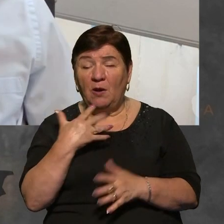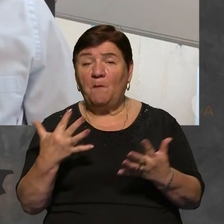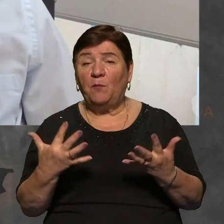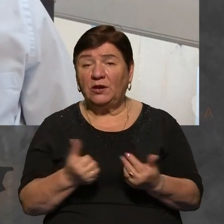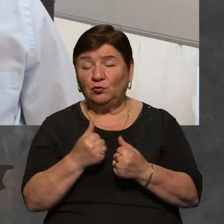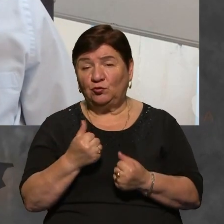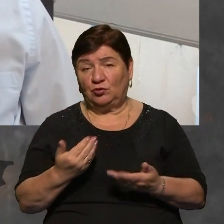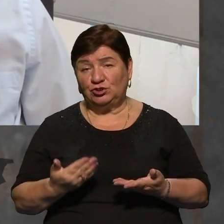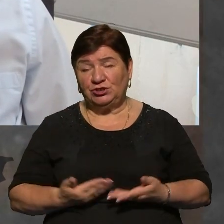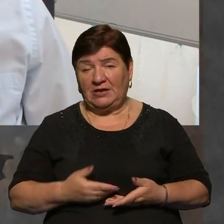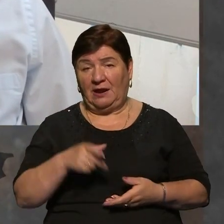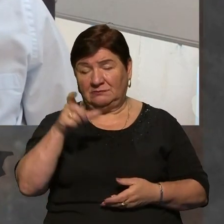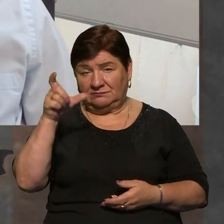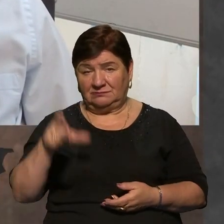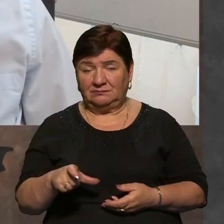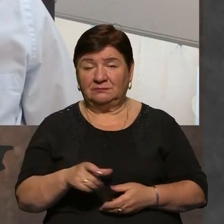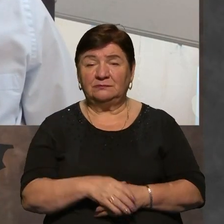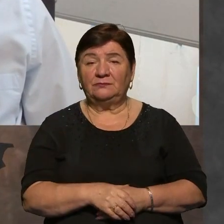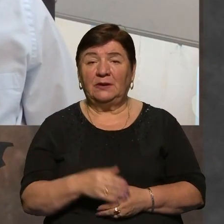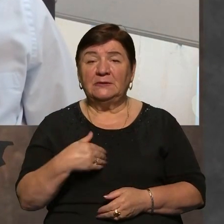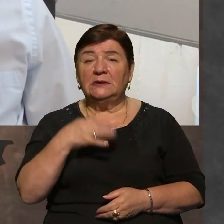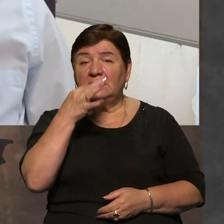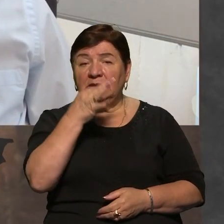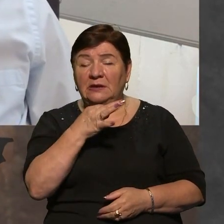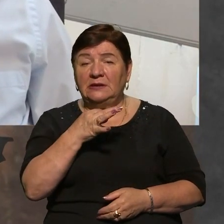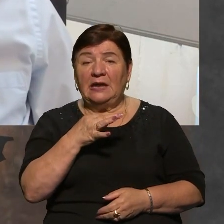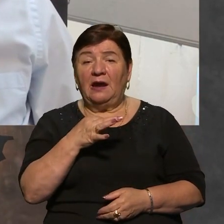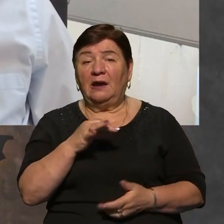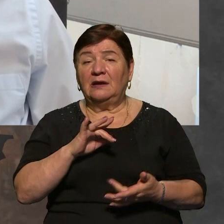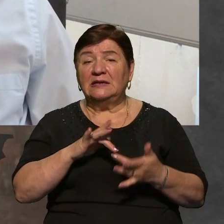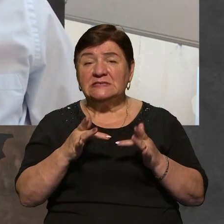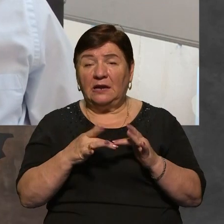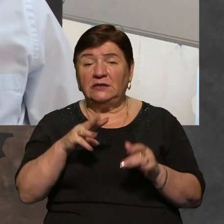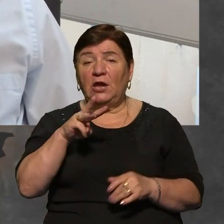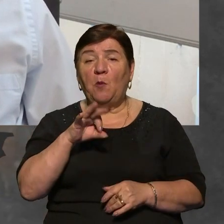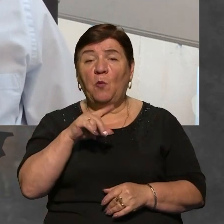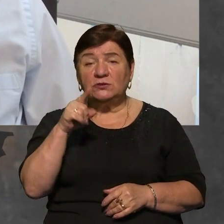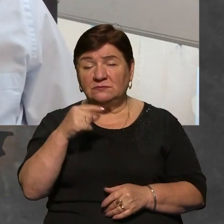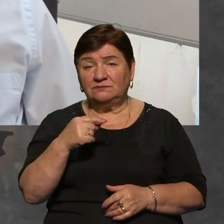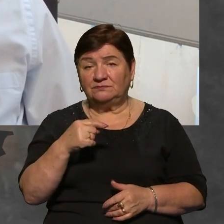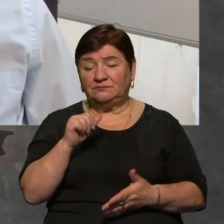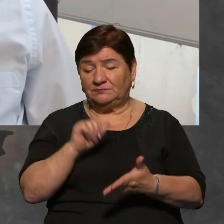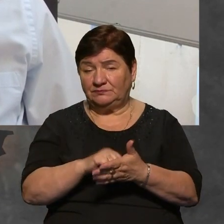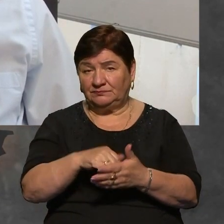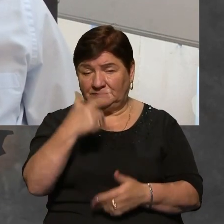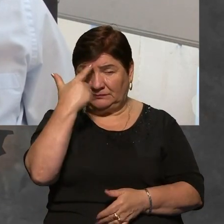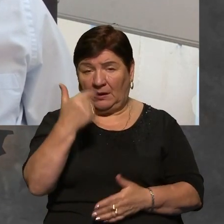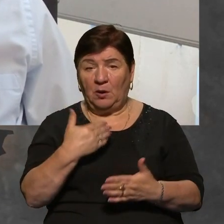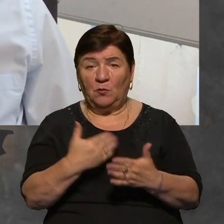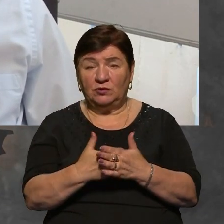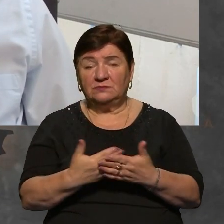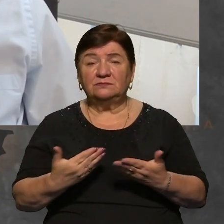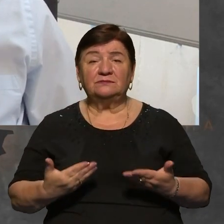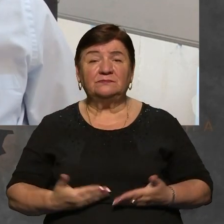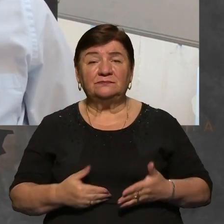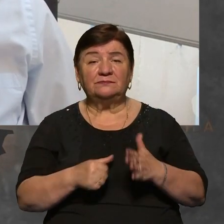результаті. Як ми вже зазначили, на сайті МОЗ оприлюднили інформацію про те, що понад 60% смертей на